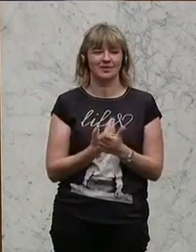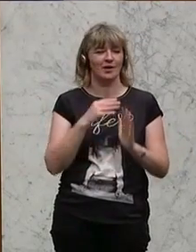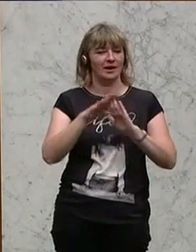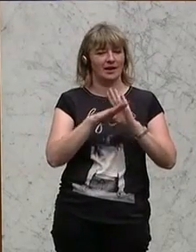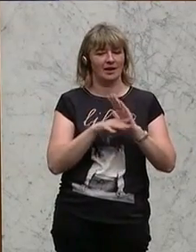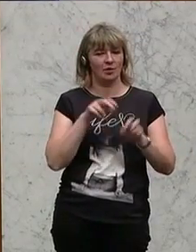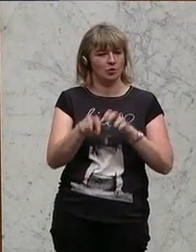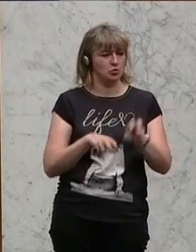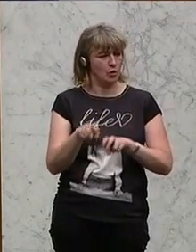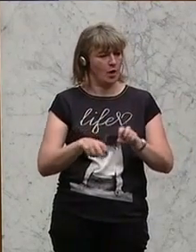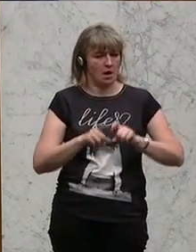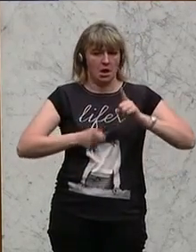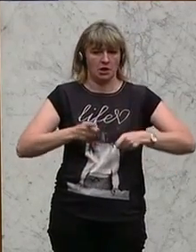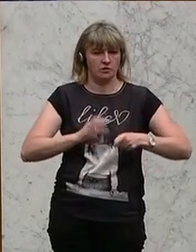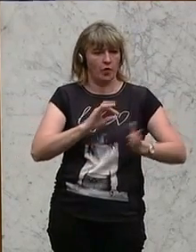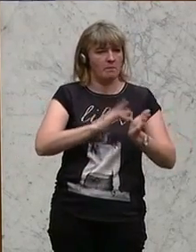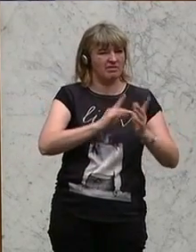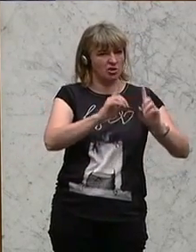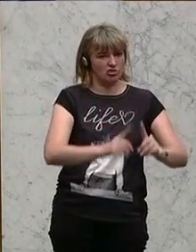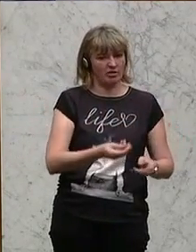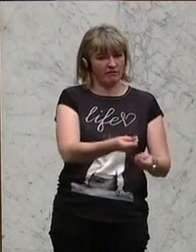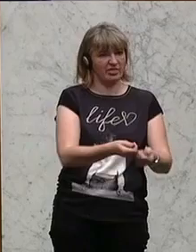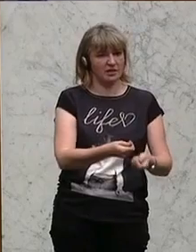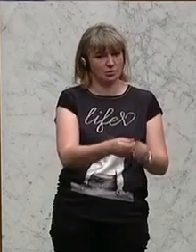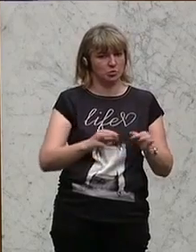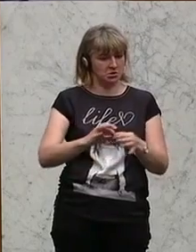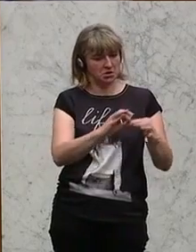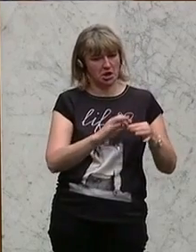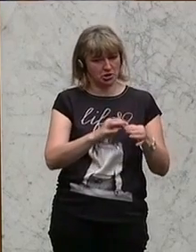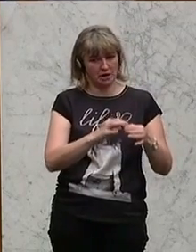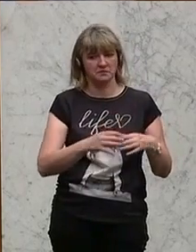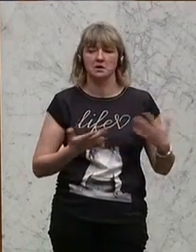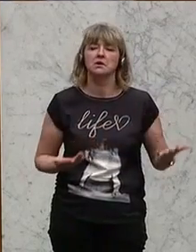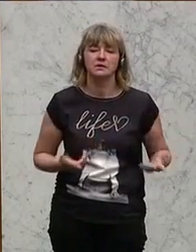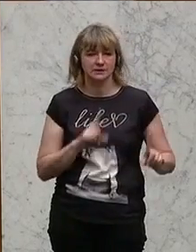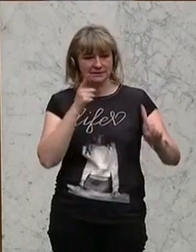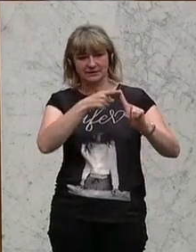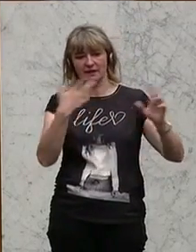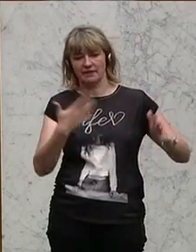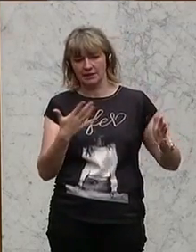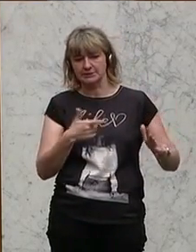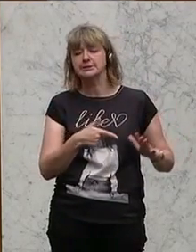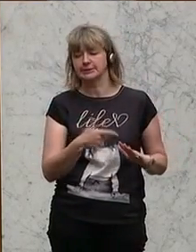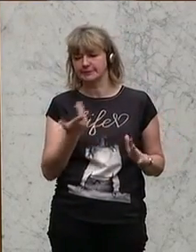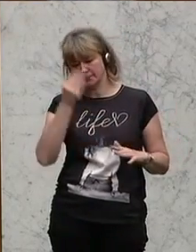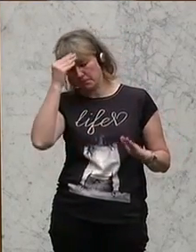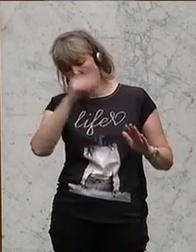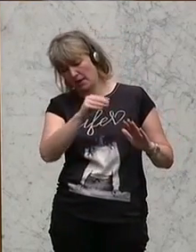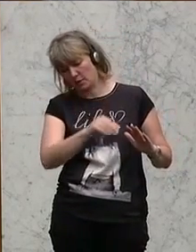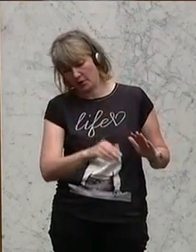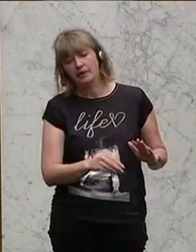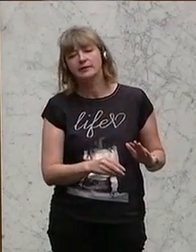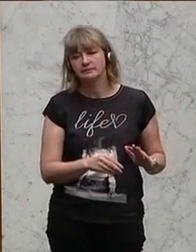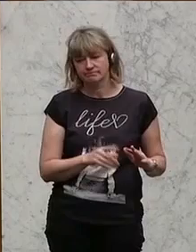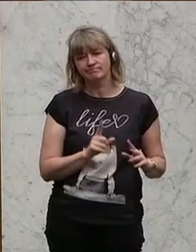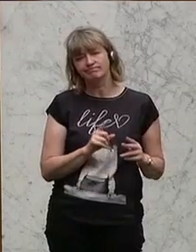des Steuerregimes für Mittelstandsfinanzierungsgesellschaften wird den Zielsetzungen aus den erläuternden Bemerkungen nur